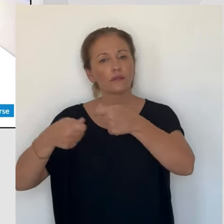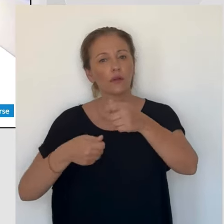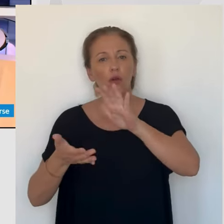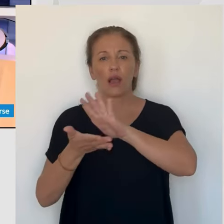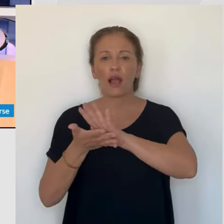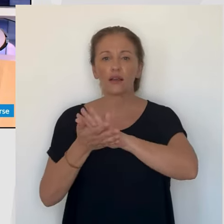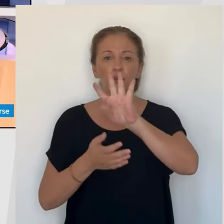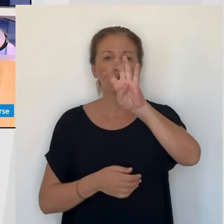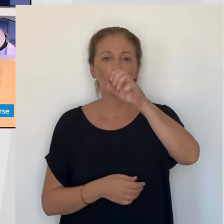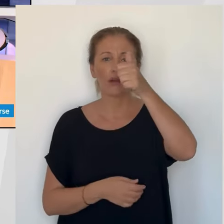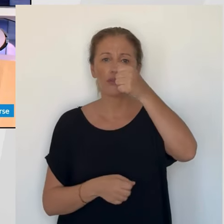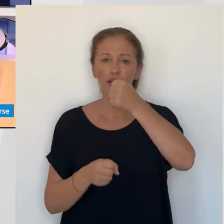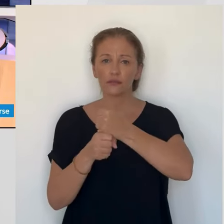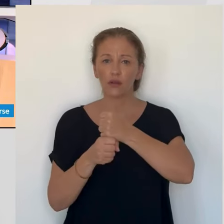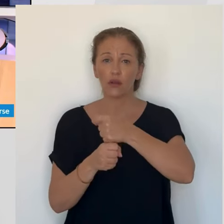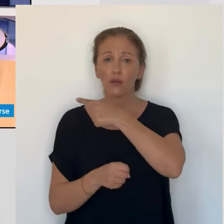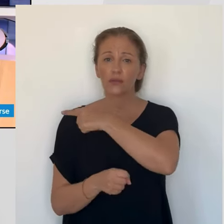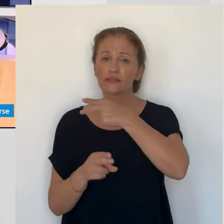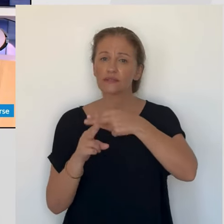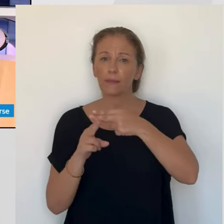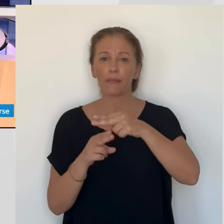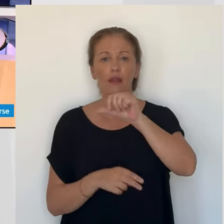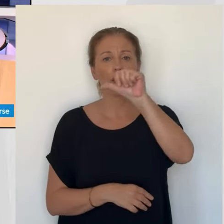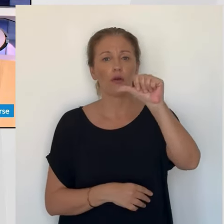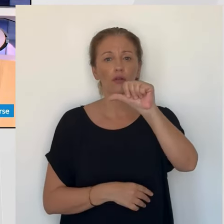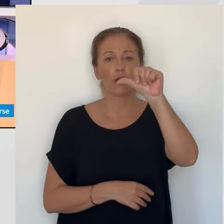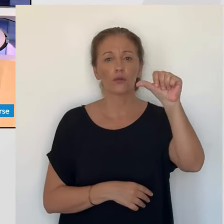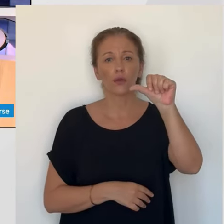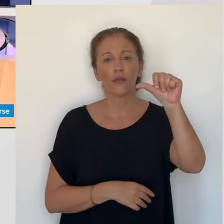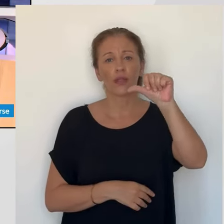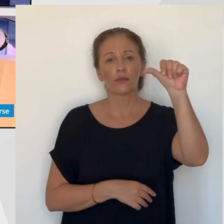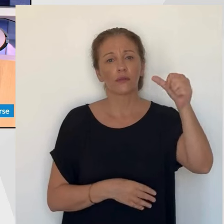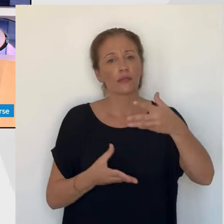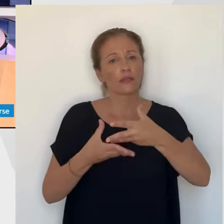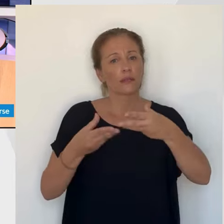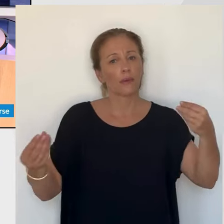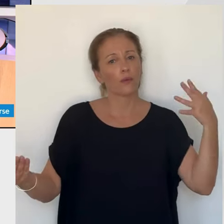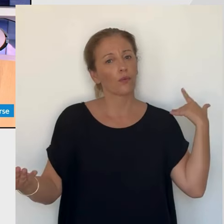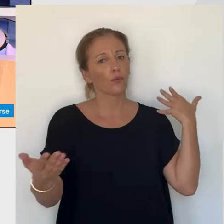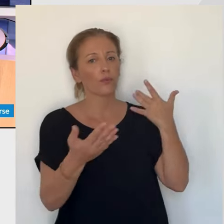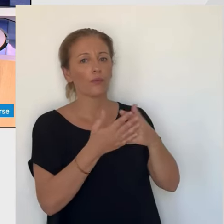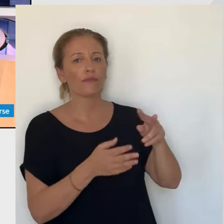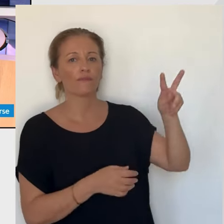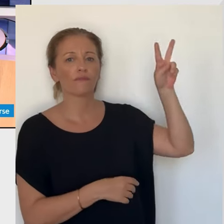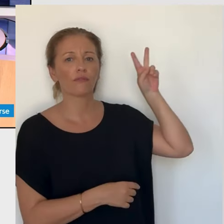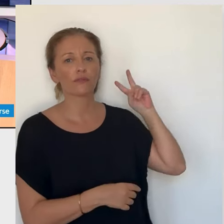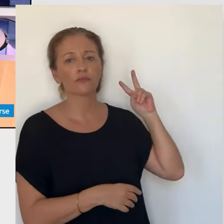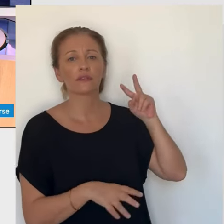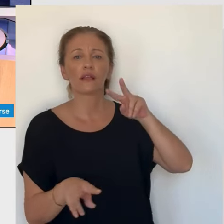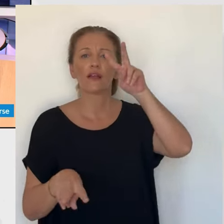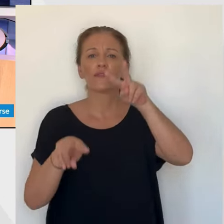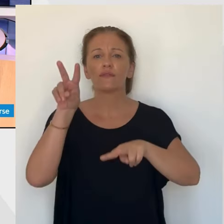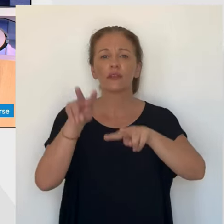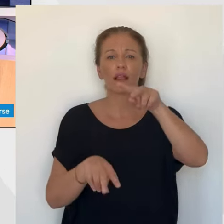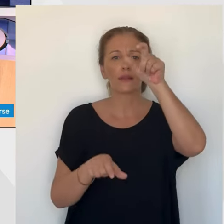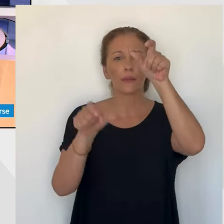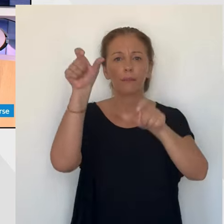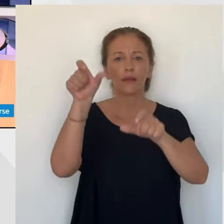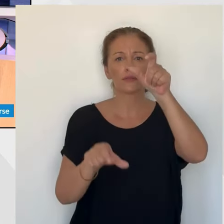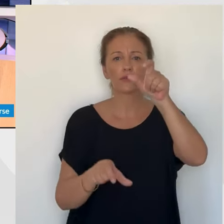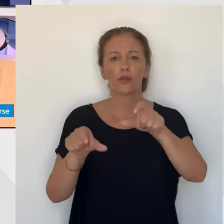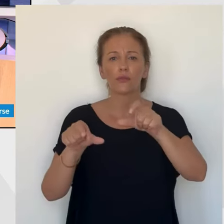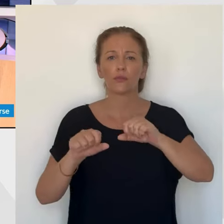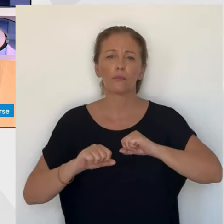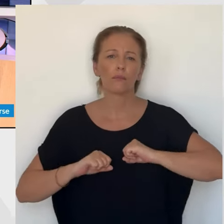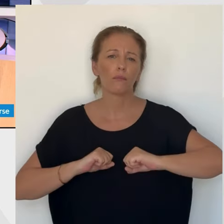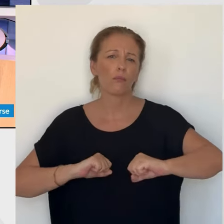Malgré l'importante mobilisation des habitants de camp, les proches d'Angagnette sont toujours sans nouvelles de ce commerçant ajaxien de 41